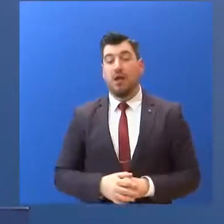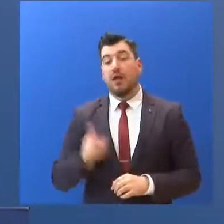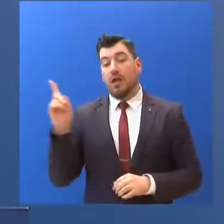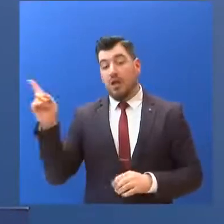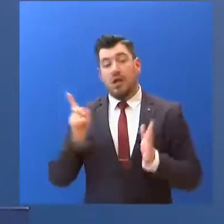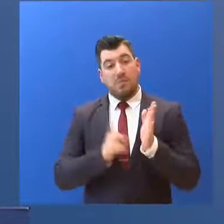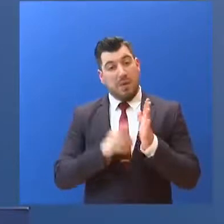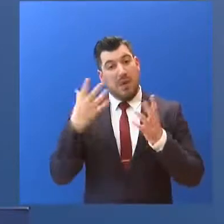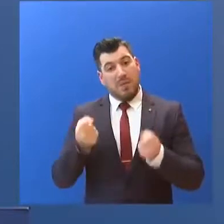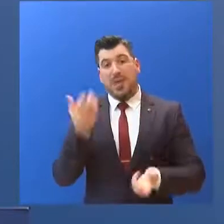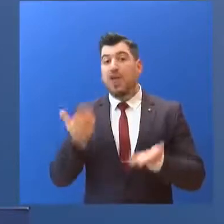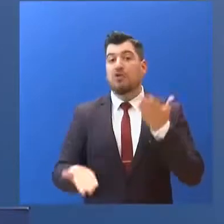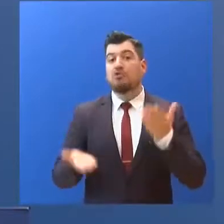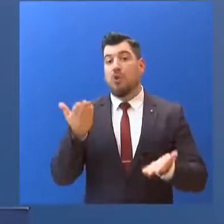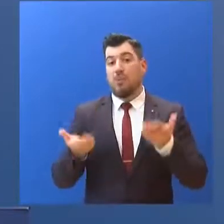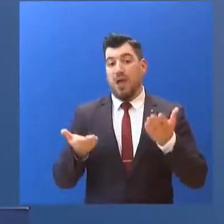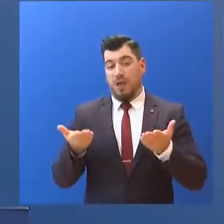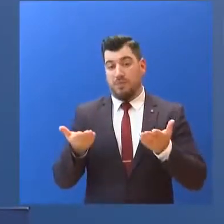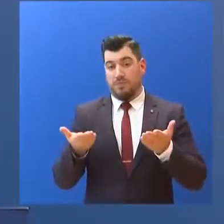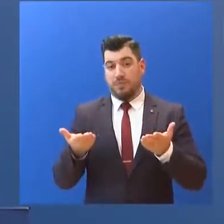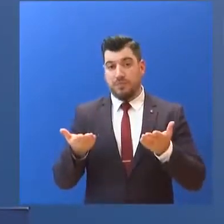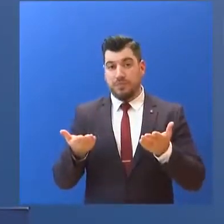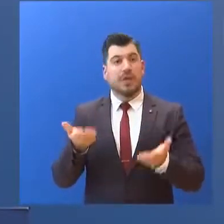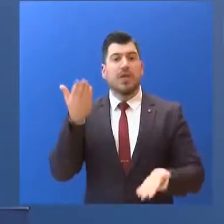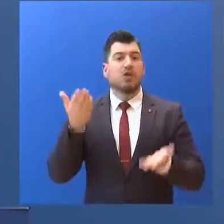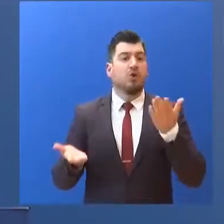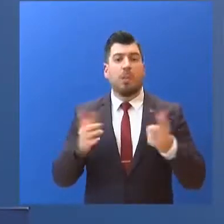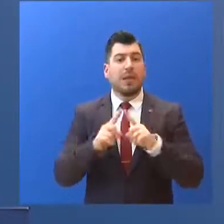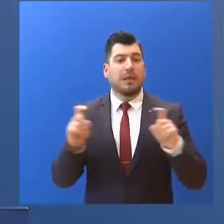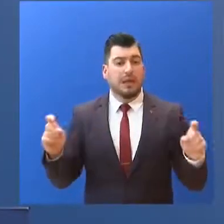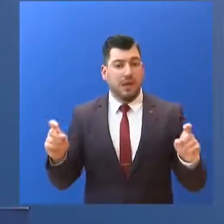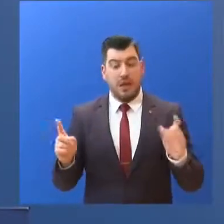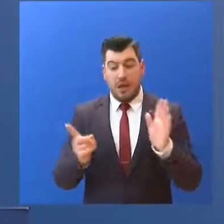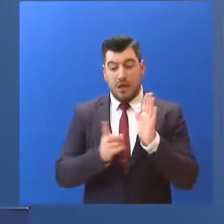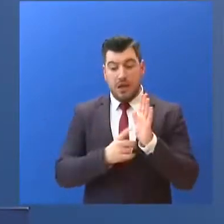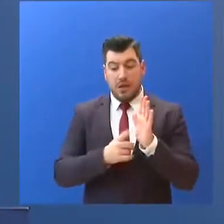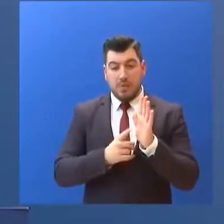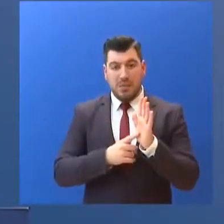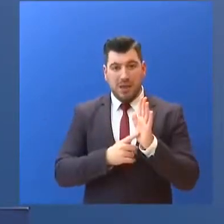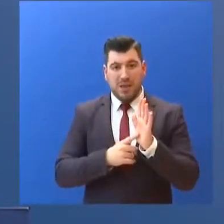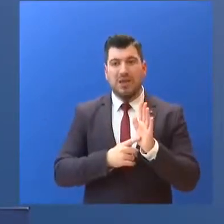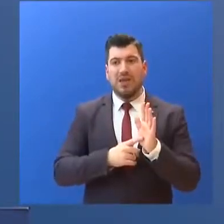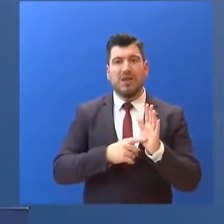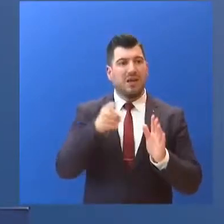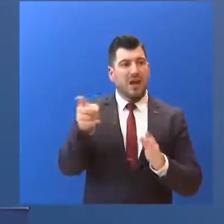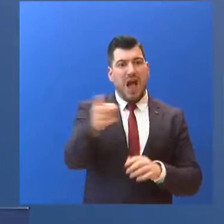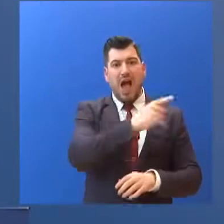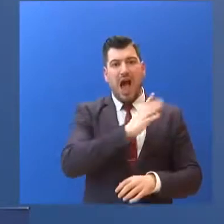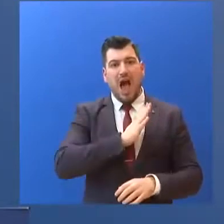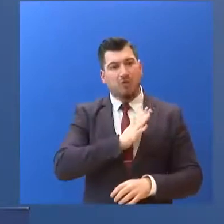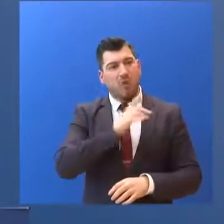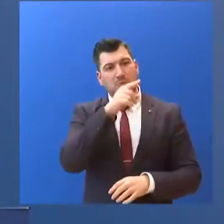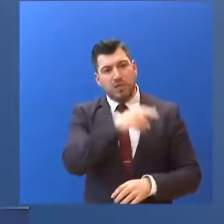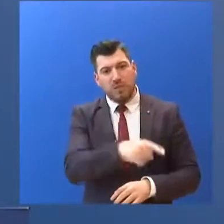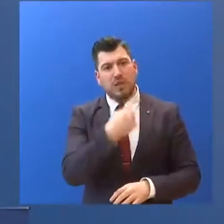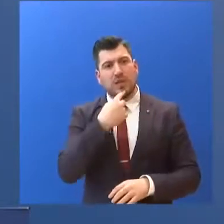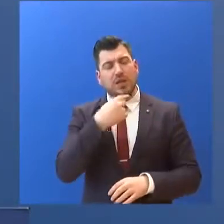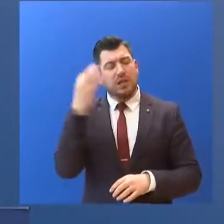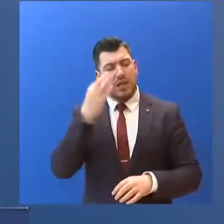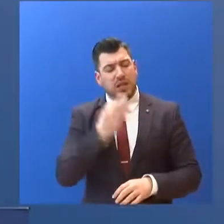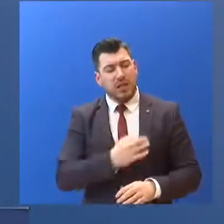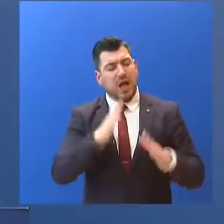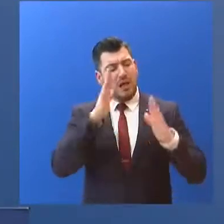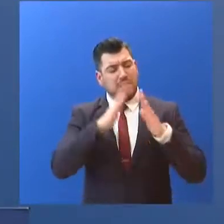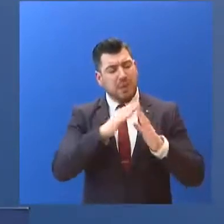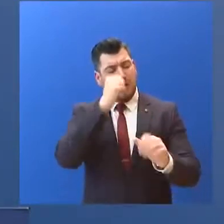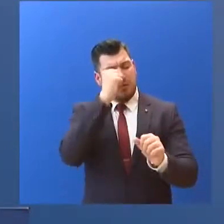ισορροπία... που έχουμε βάλει ως προϋπόθεση. Ποια είναι η ισορροπία. Ότι δεν πρέπει αυτοί οι οποίοι είναι συνεπείς... και είναι η συντριπτική πλειοψηφία... να